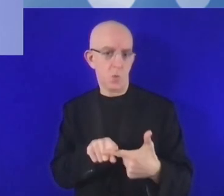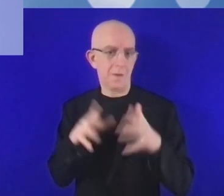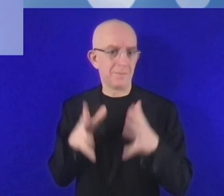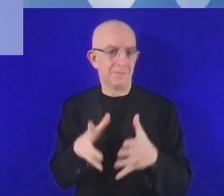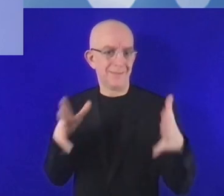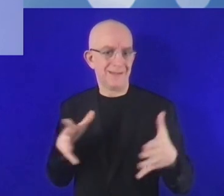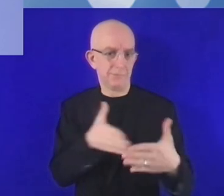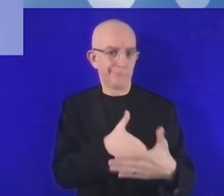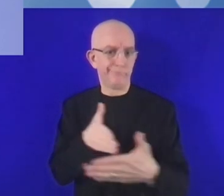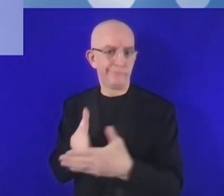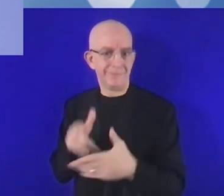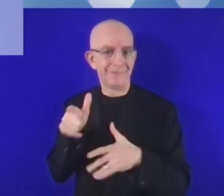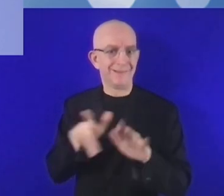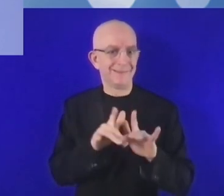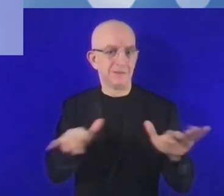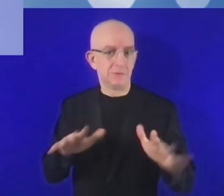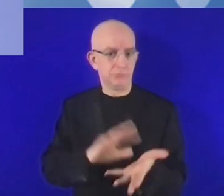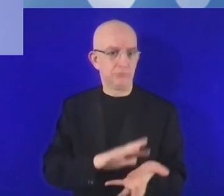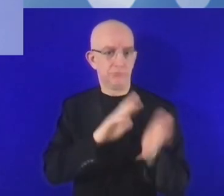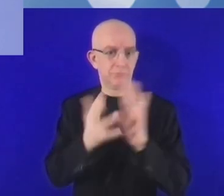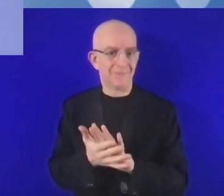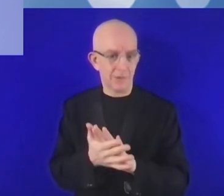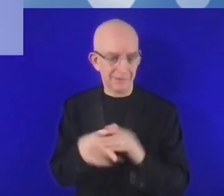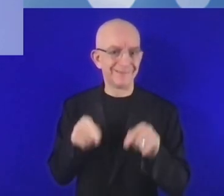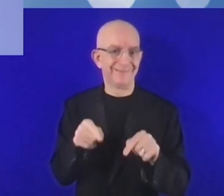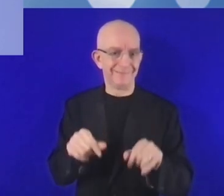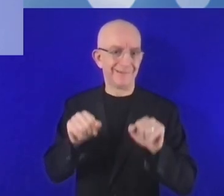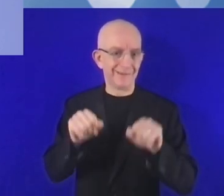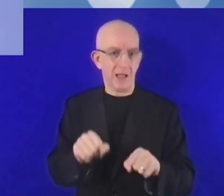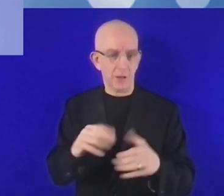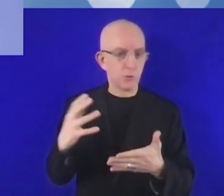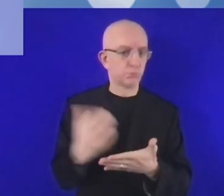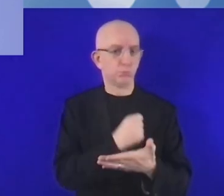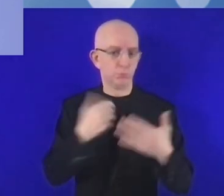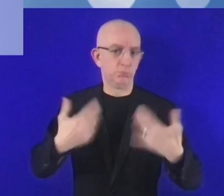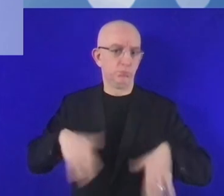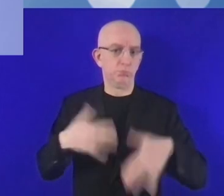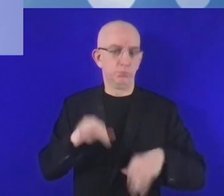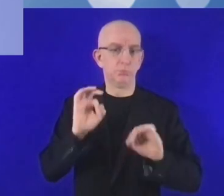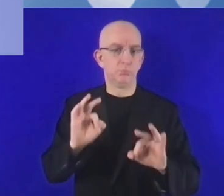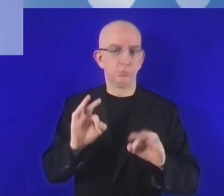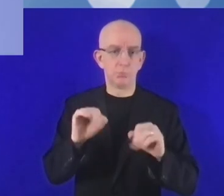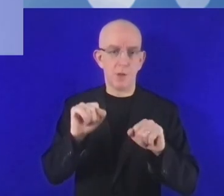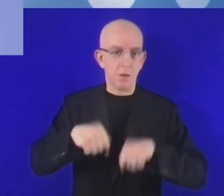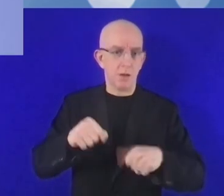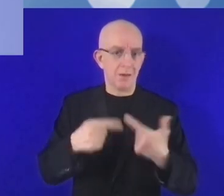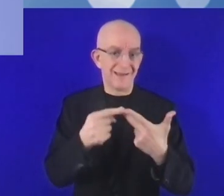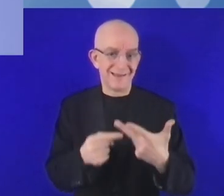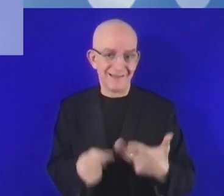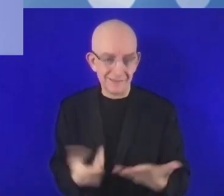التحديات الجوهرية في طريقنا حول نحو التحول الرقمي